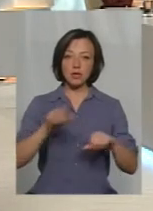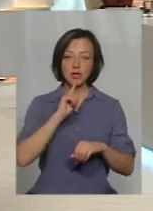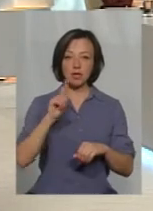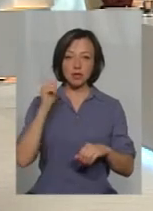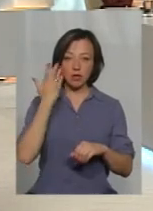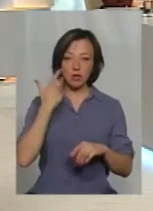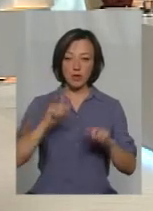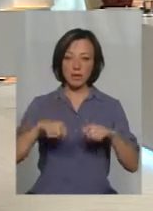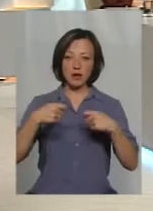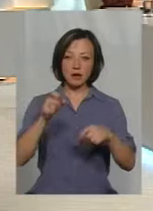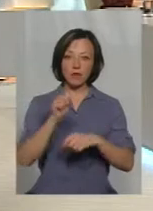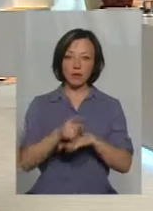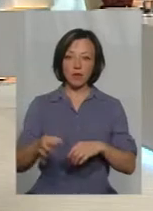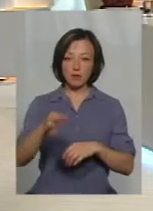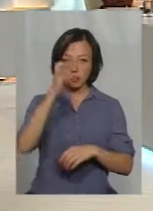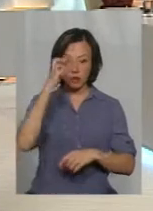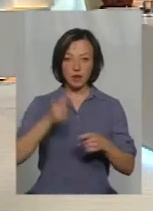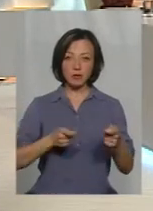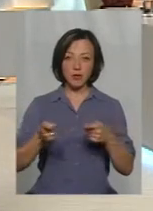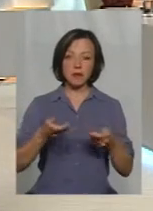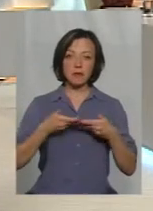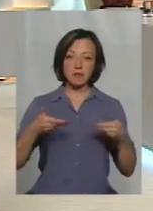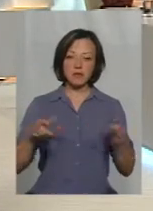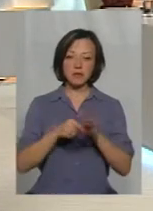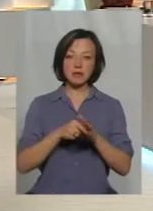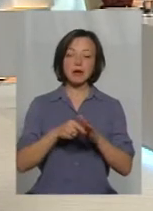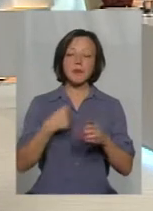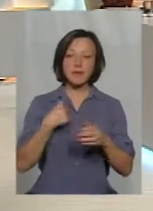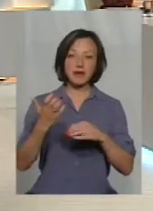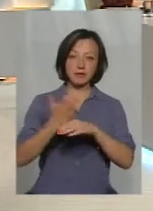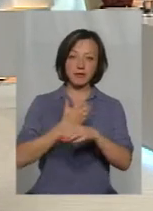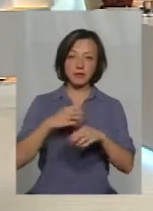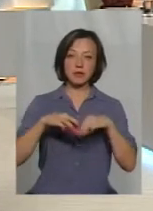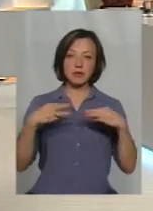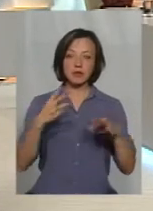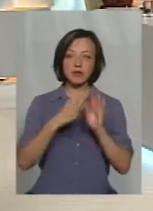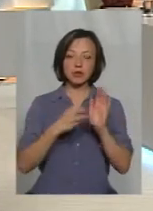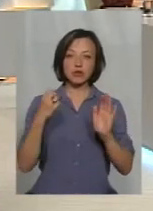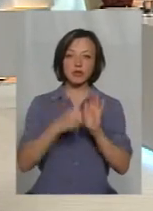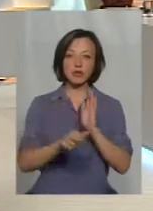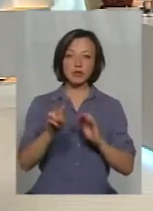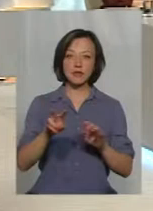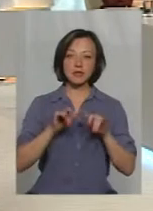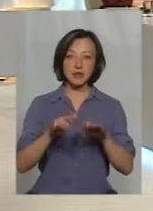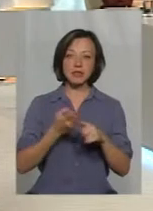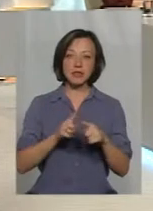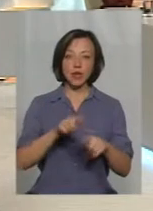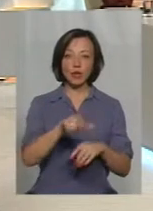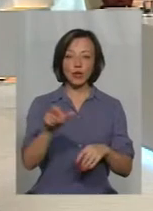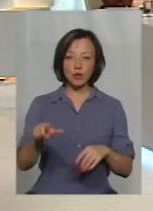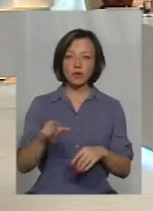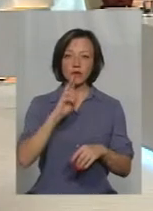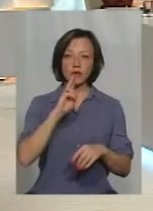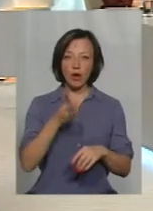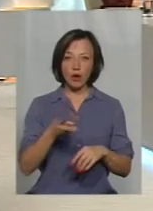назад, коли передали функції власним державним адміністраціям, ми з Міністерства отримали 862 справи. Це ті люди, які по